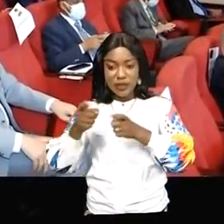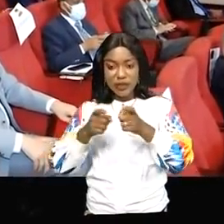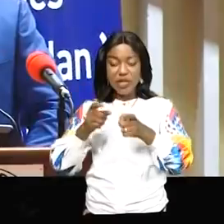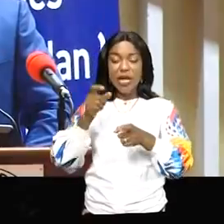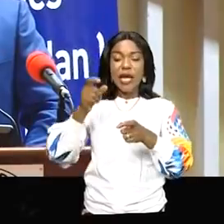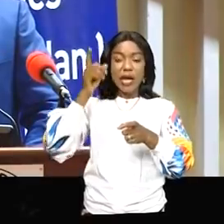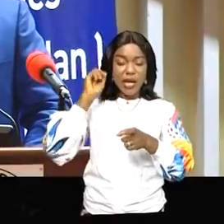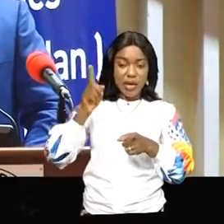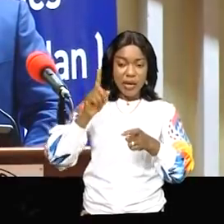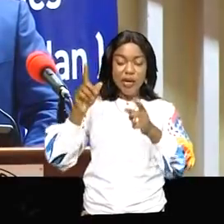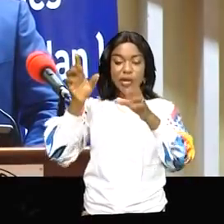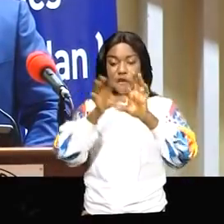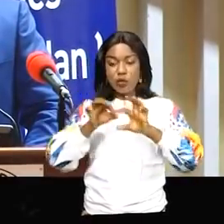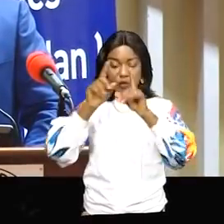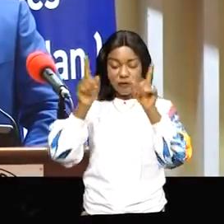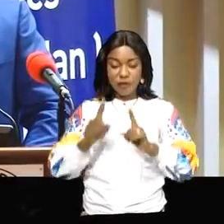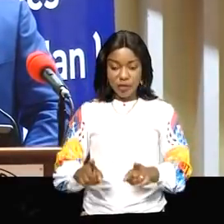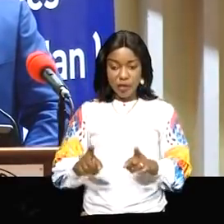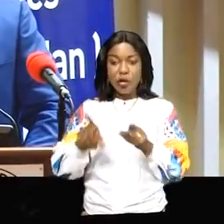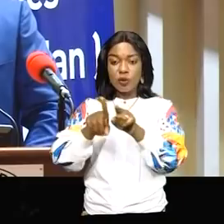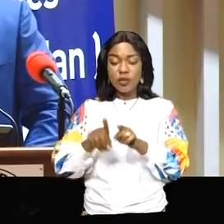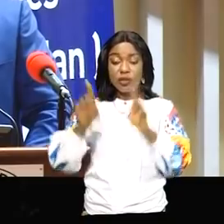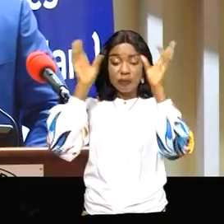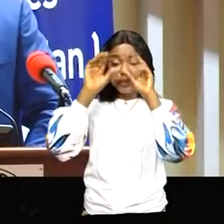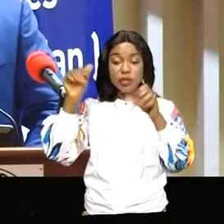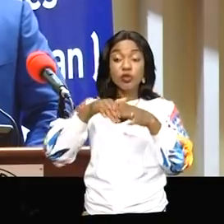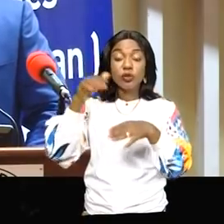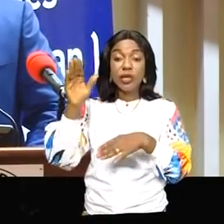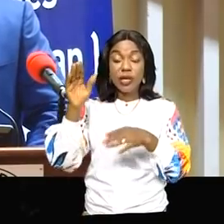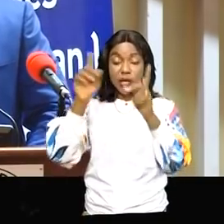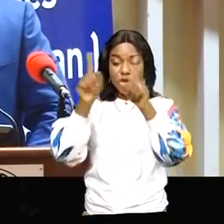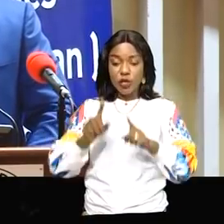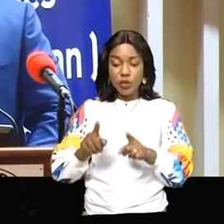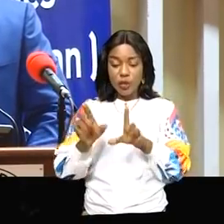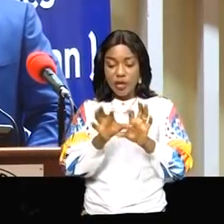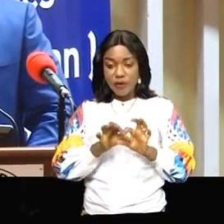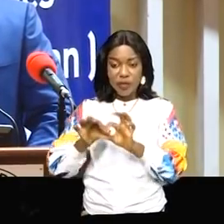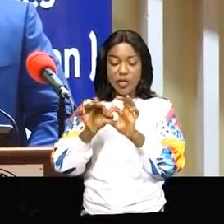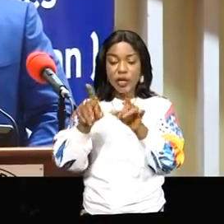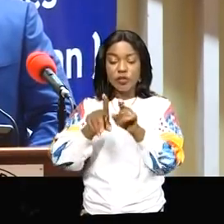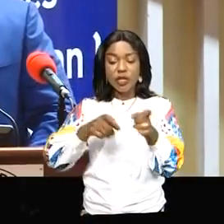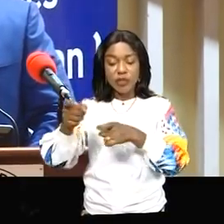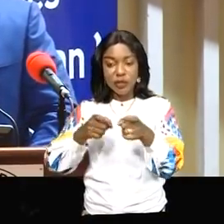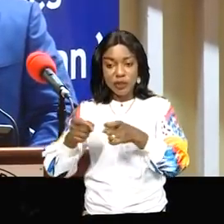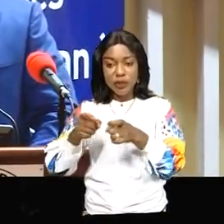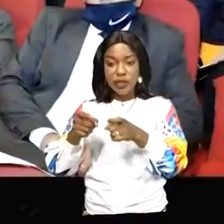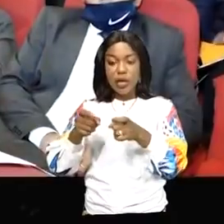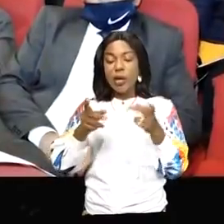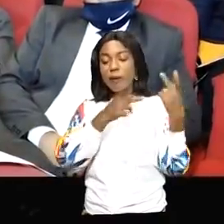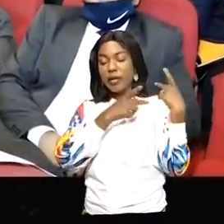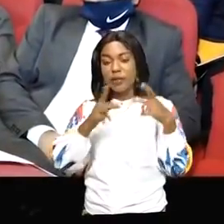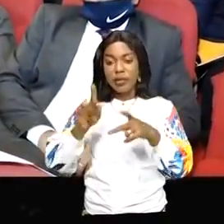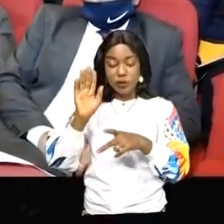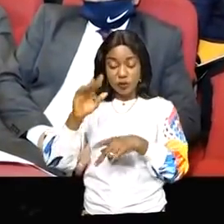président sud-africain Cyril Ramaphosa, président sortant de l'Union africaine qui avait conduit les négociations durant sa mandature.